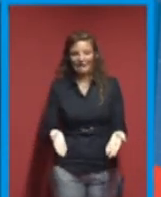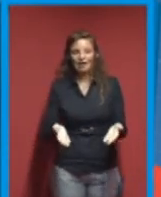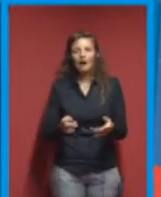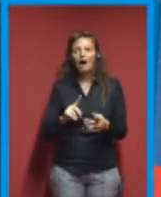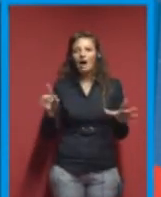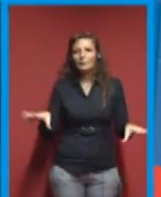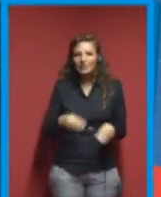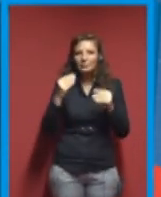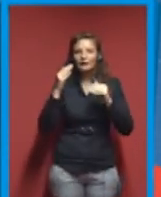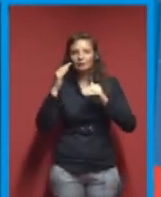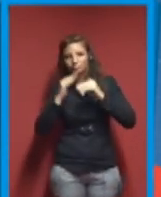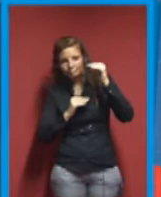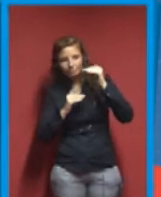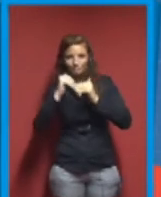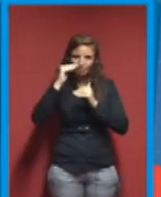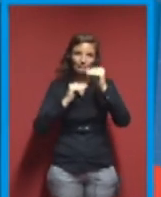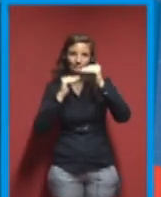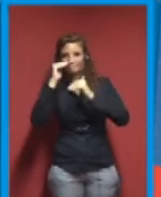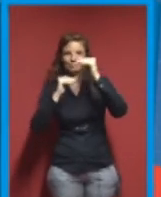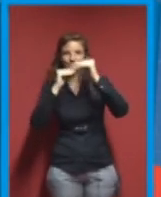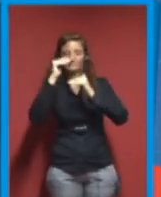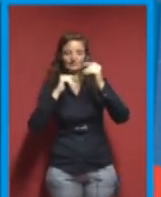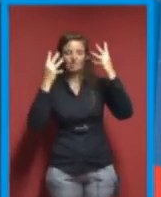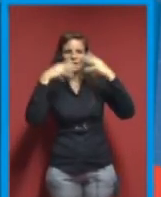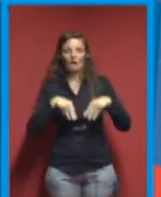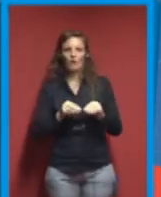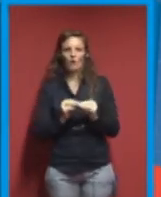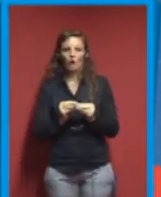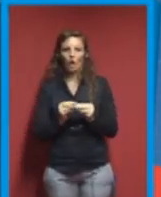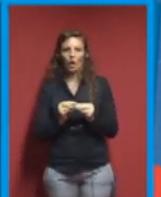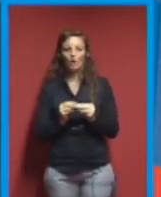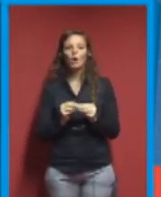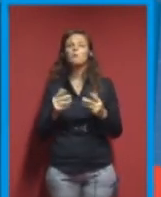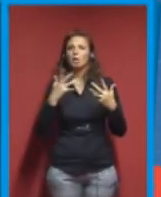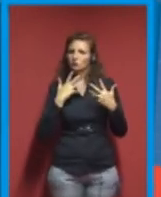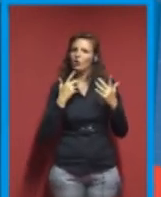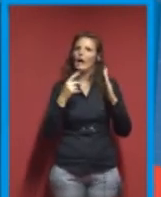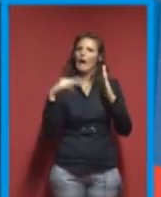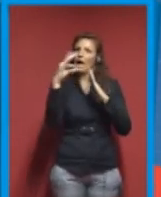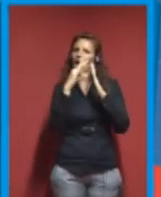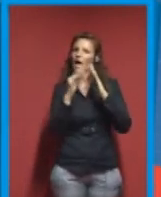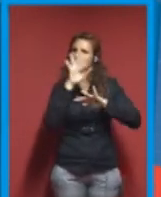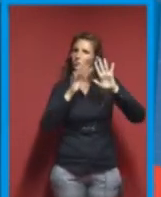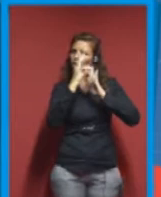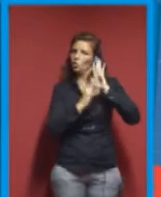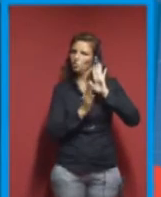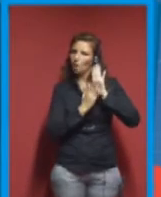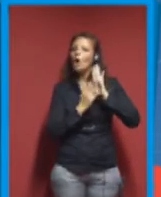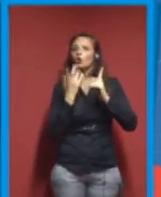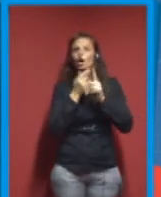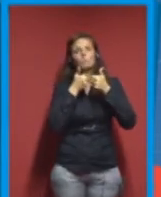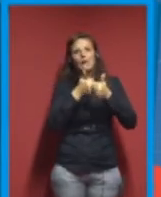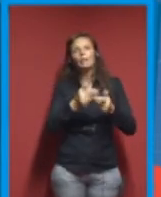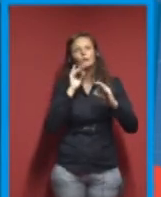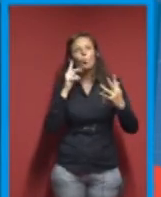cominciamo a costruire come funziona. Abbiamo le istruzioni, dobbiamo seguire le istruzioni, se qualcosa non è